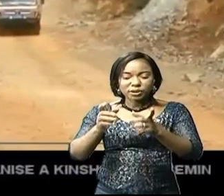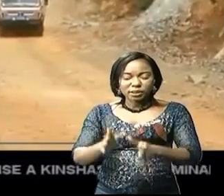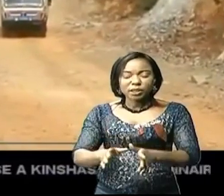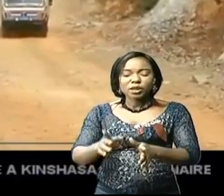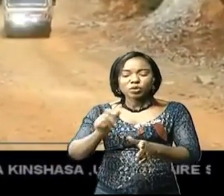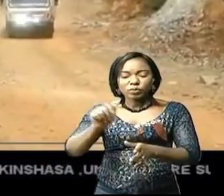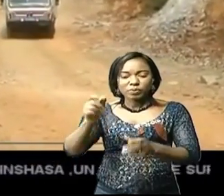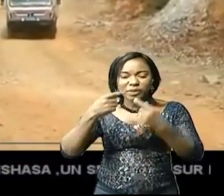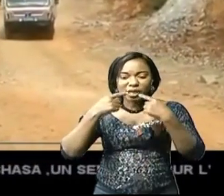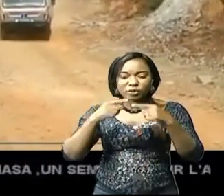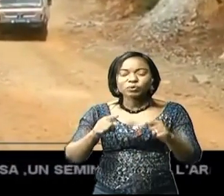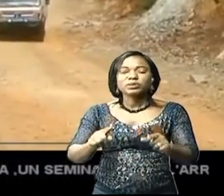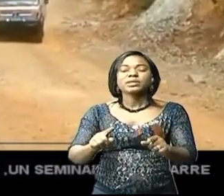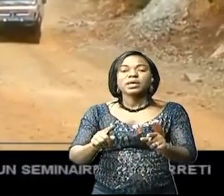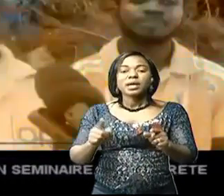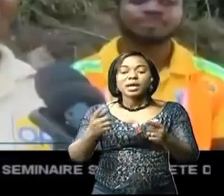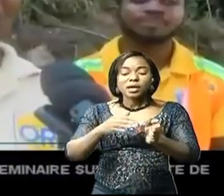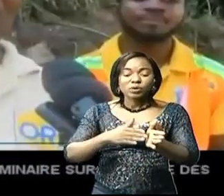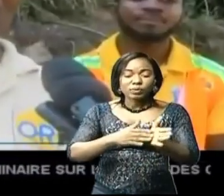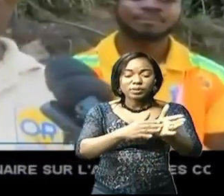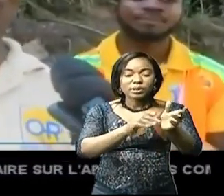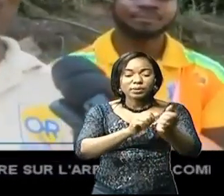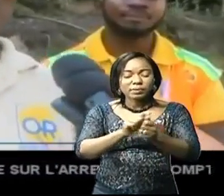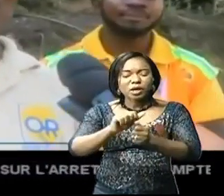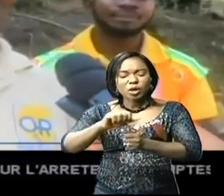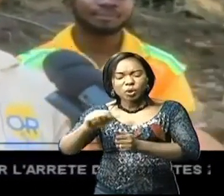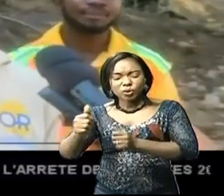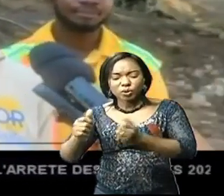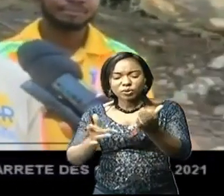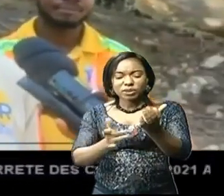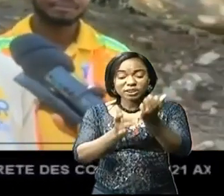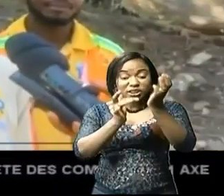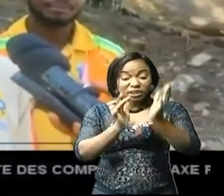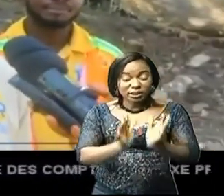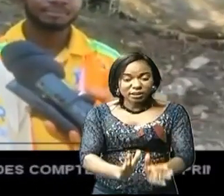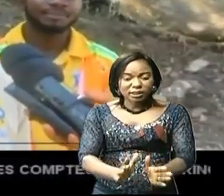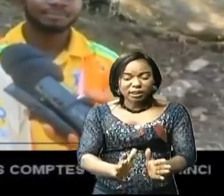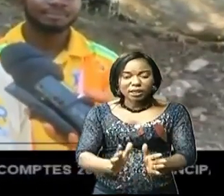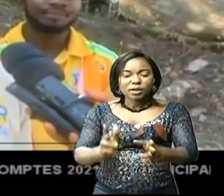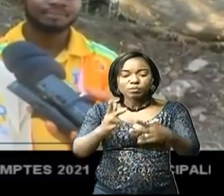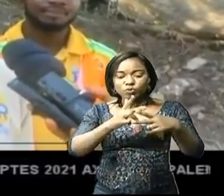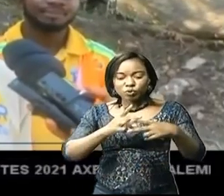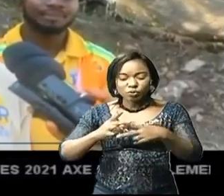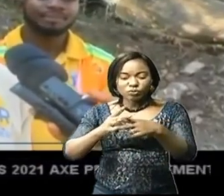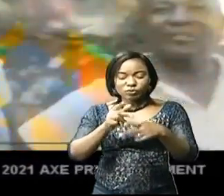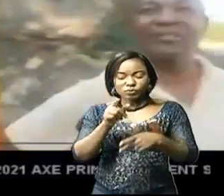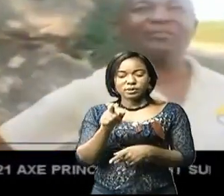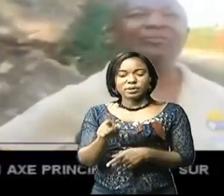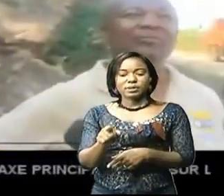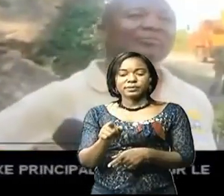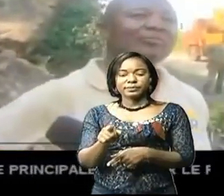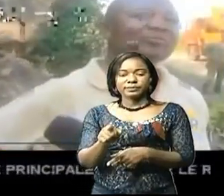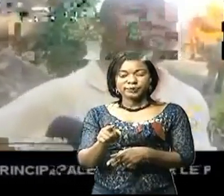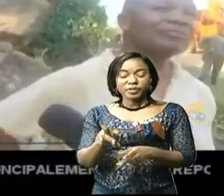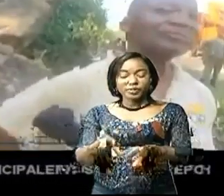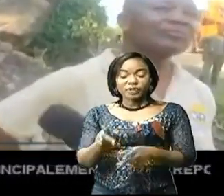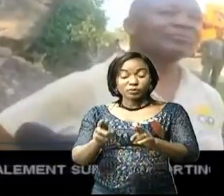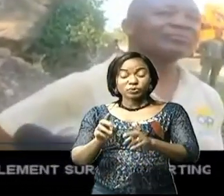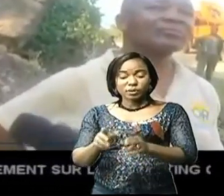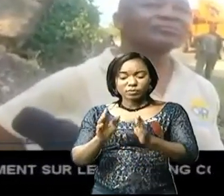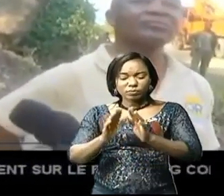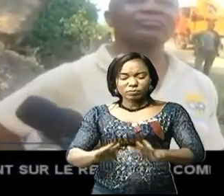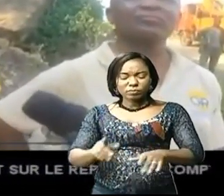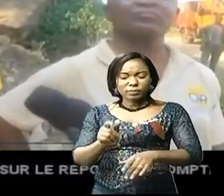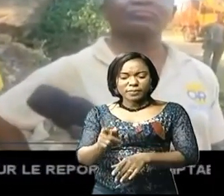Kakesa Tamukombo accompagné par l'ingénieur Eli Kanané, chef de la 501ème brigade d'entretien de l